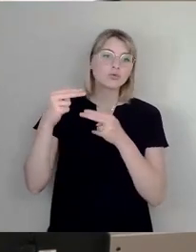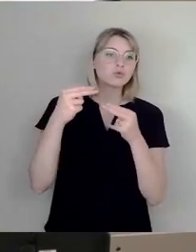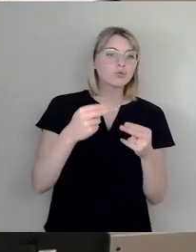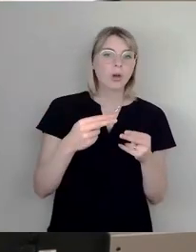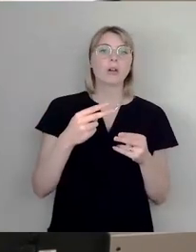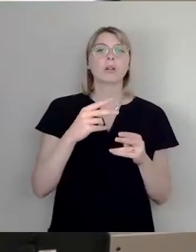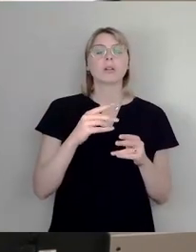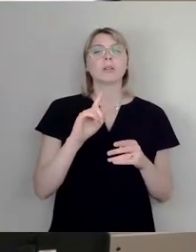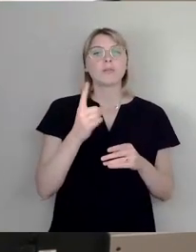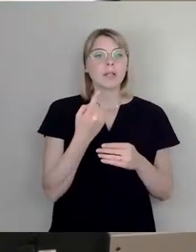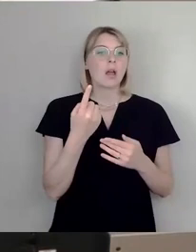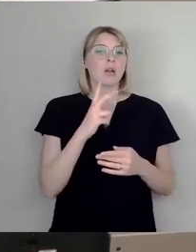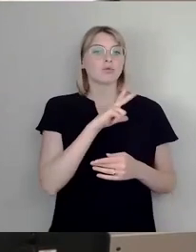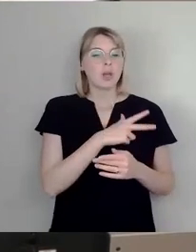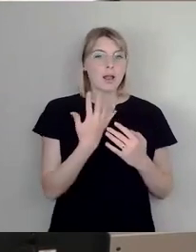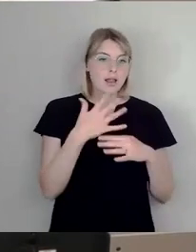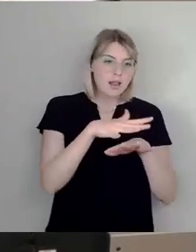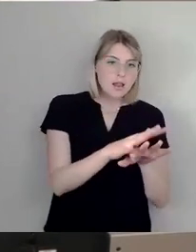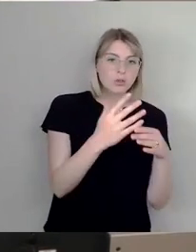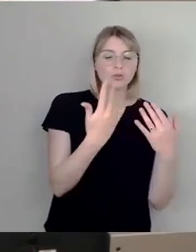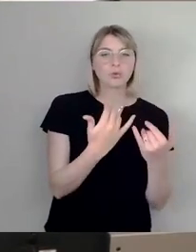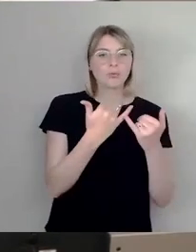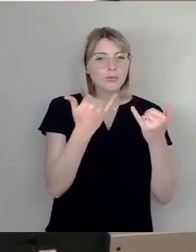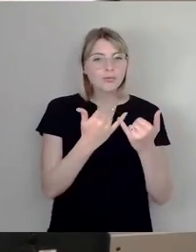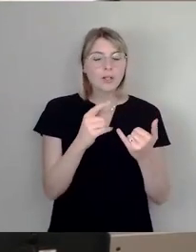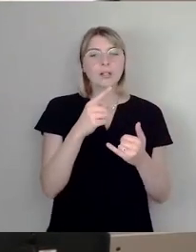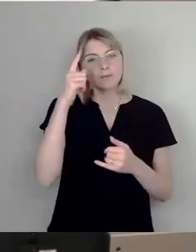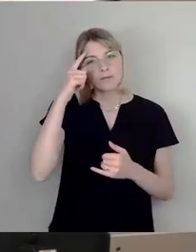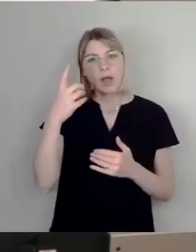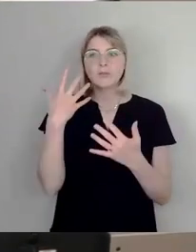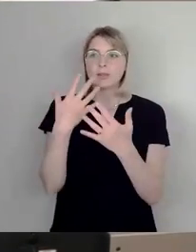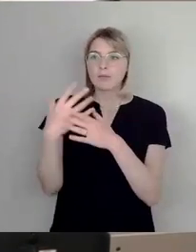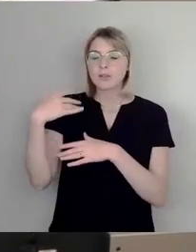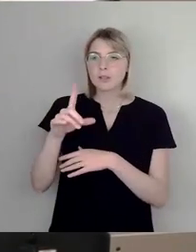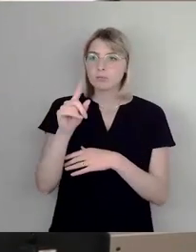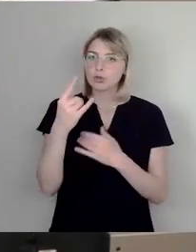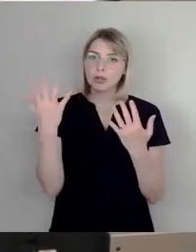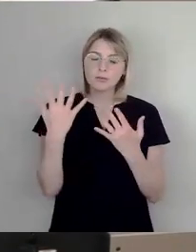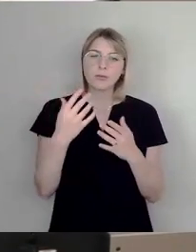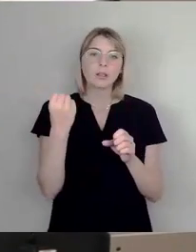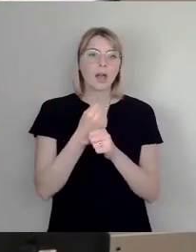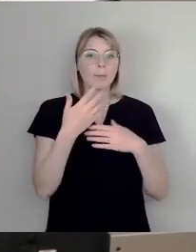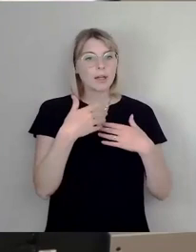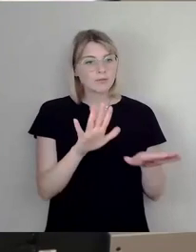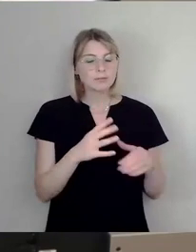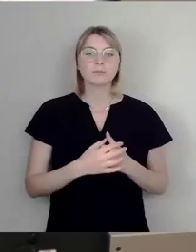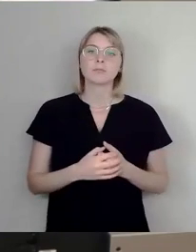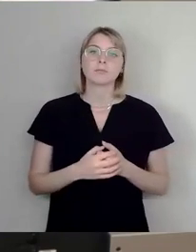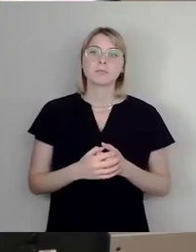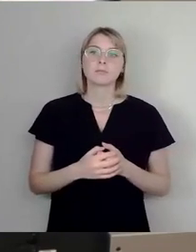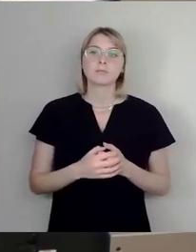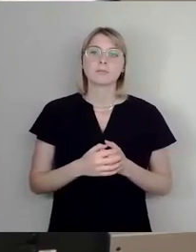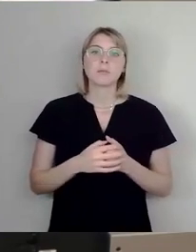bedeutet, wenn Menschen in Haft waren, dass dann die Arbeit weg ist, der Job weg ist, eine gesellschaftliche Stigmatisierung dranhängt.